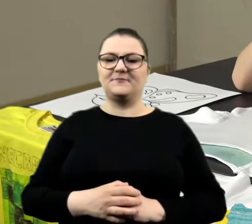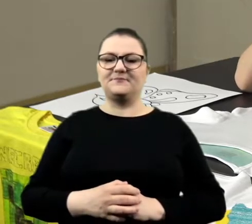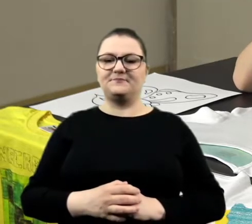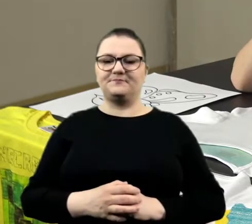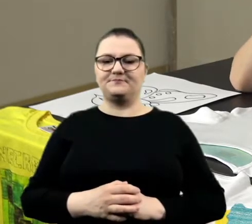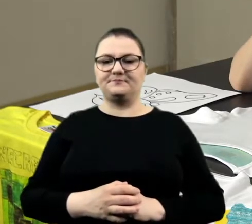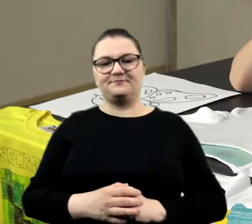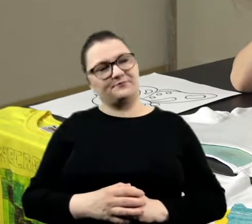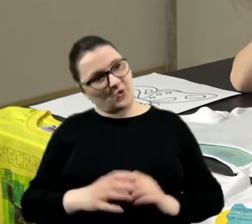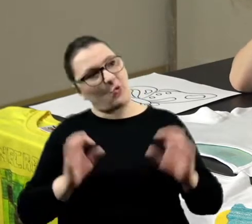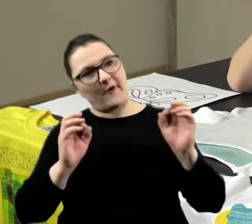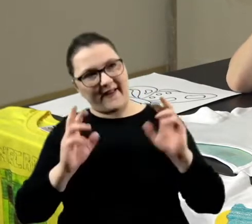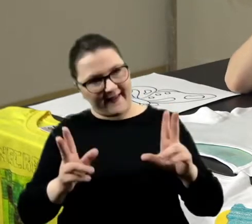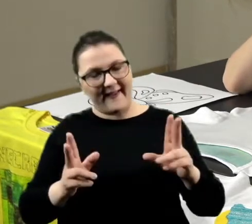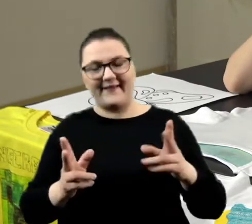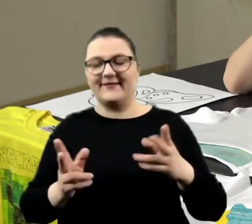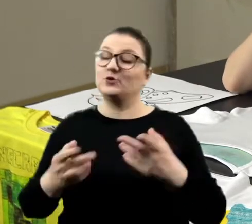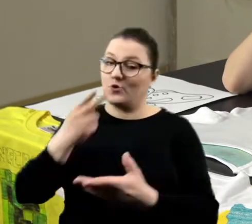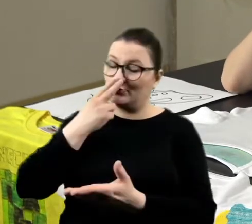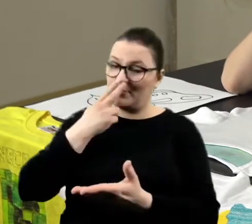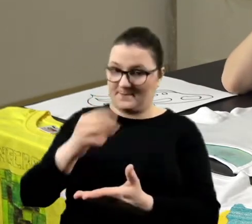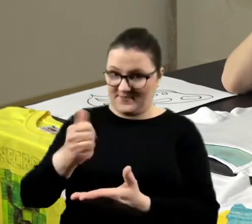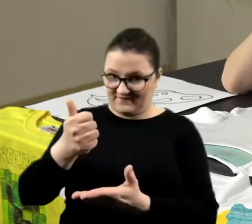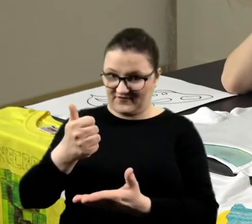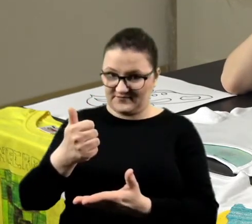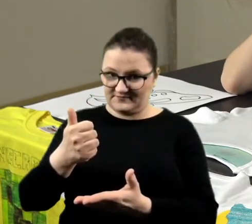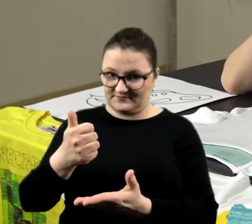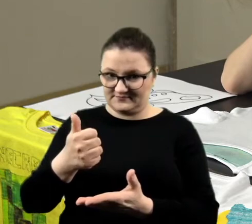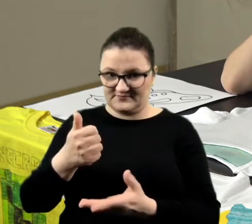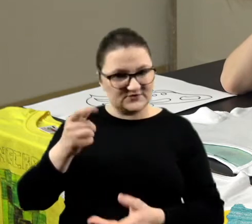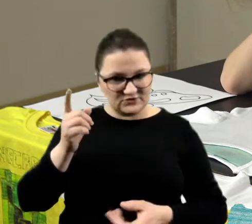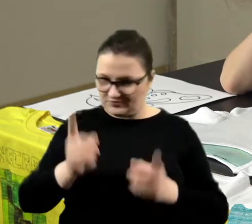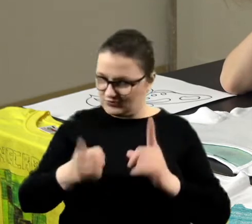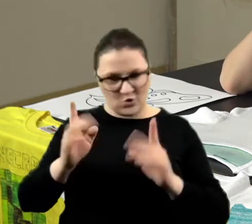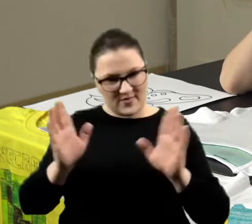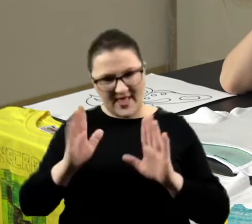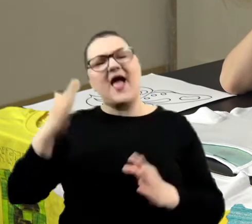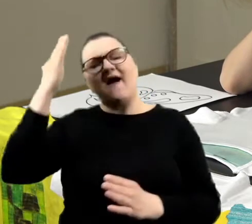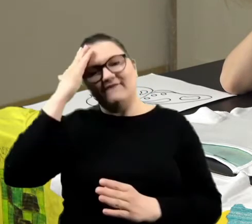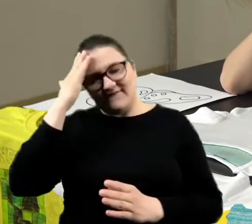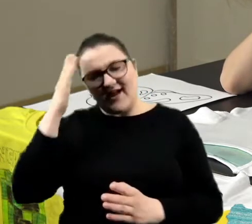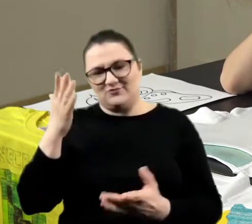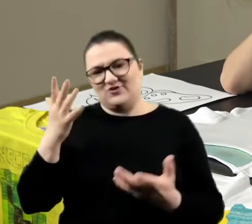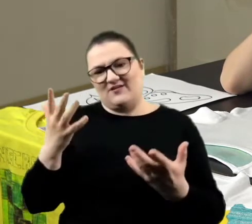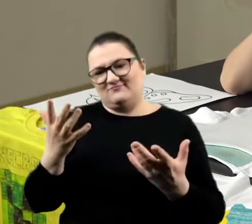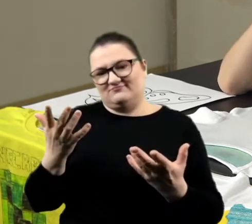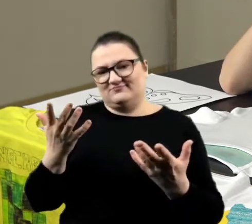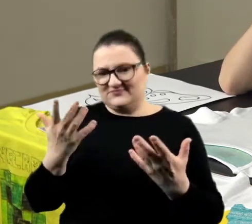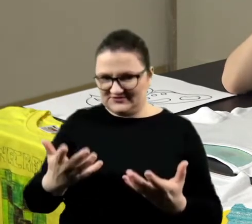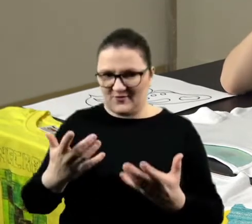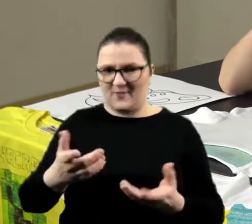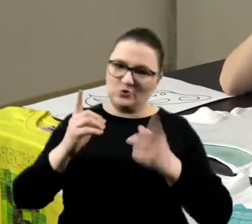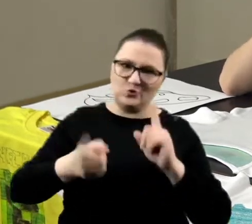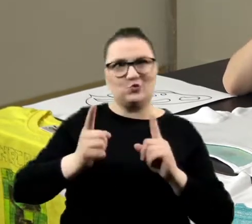no, to popatrz najpierw. Nie śpiesz się, ja wiem, że chciałabyś